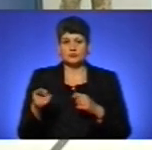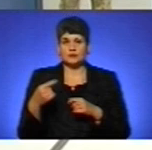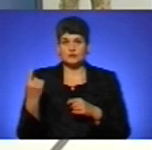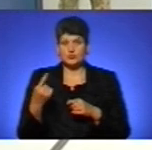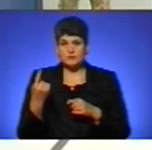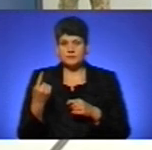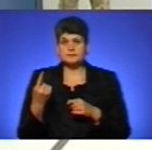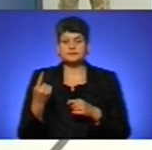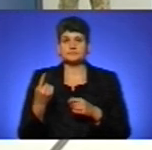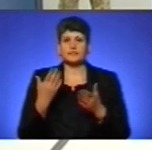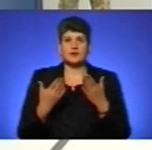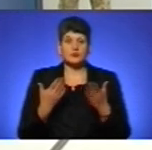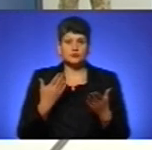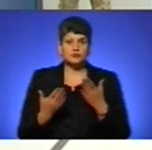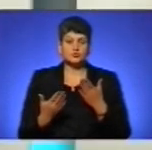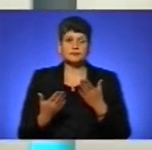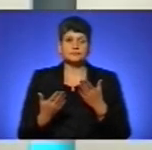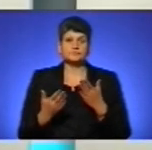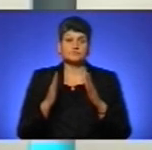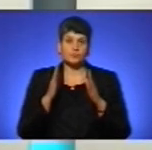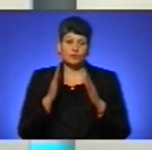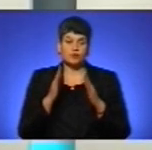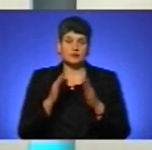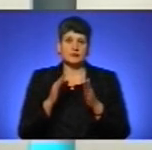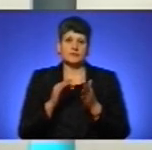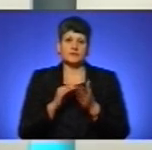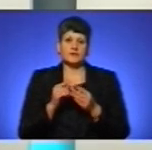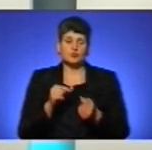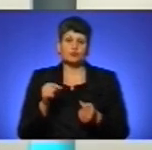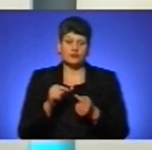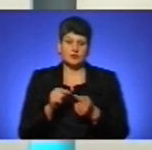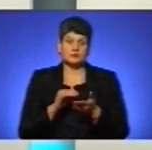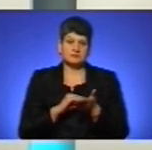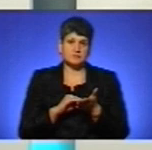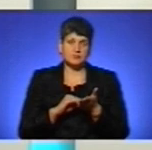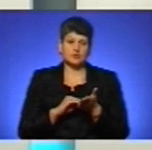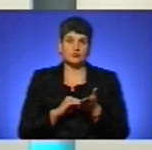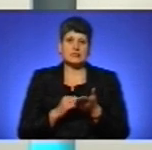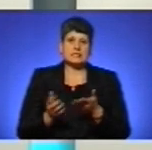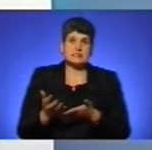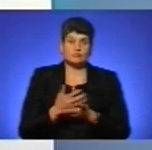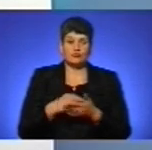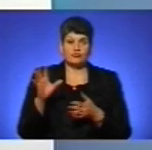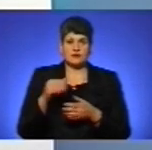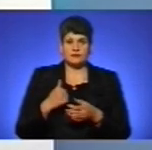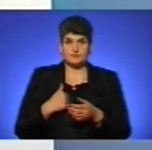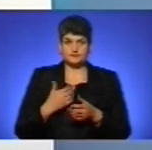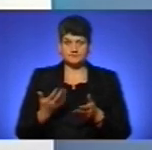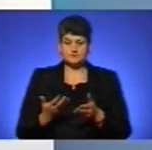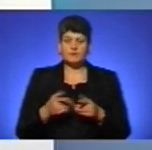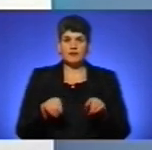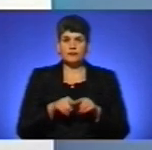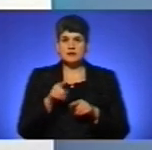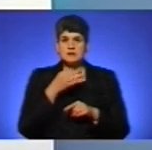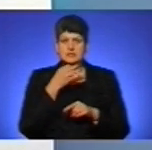наголошує, що буде відповідно директива до збору цих військовозобов'язаних. Також ви повідомили на брифінгу,